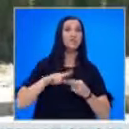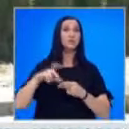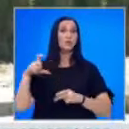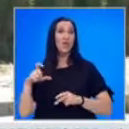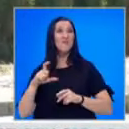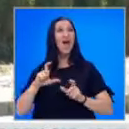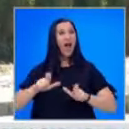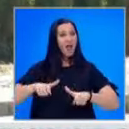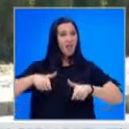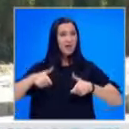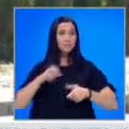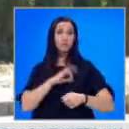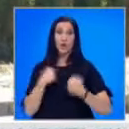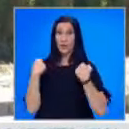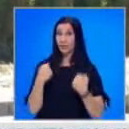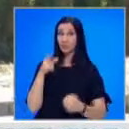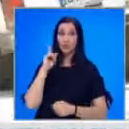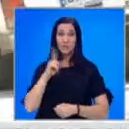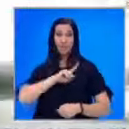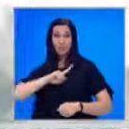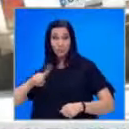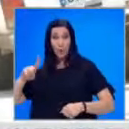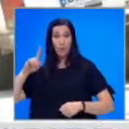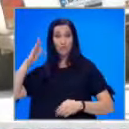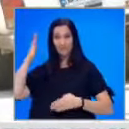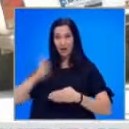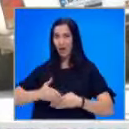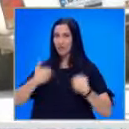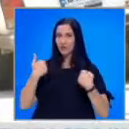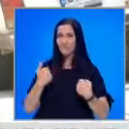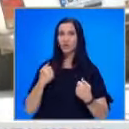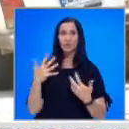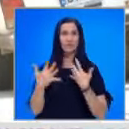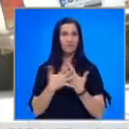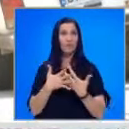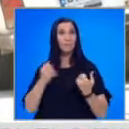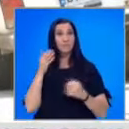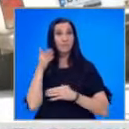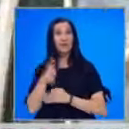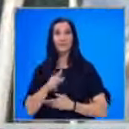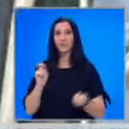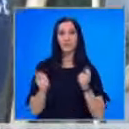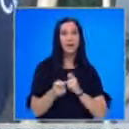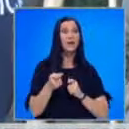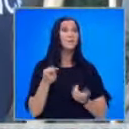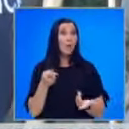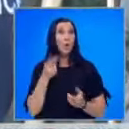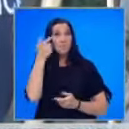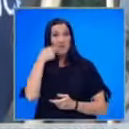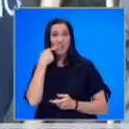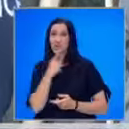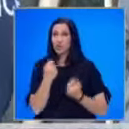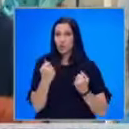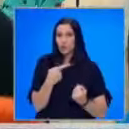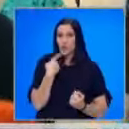-тежкото наказание до животен затвор без право на замяна. От МВР заявиха, че на този етап е трудно да се каже какъв е мотивът за стрелбата.